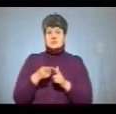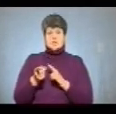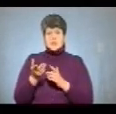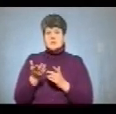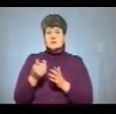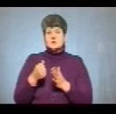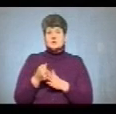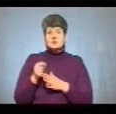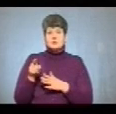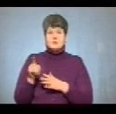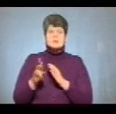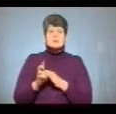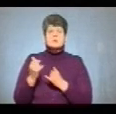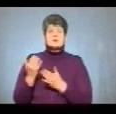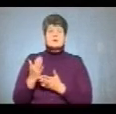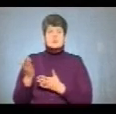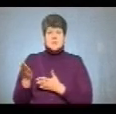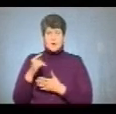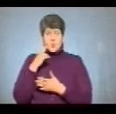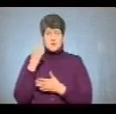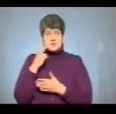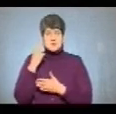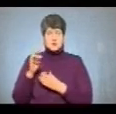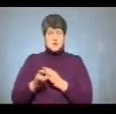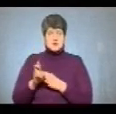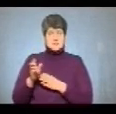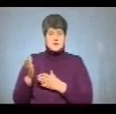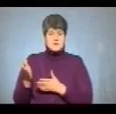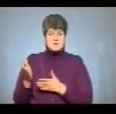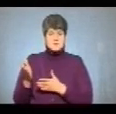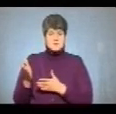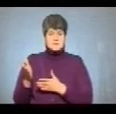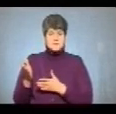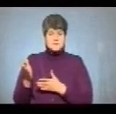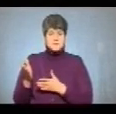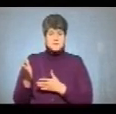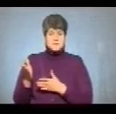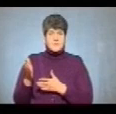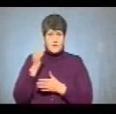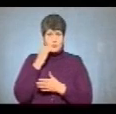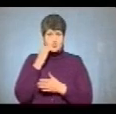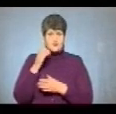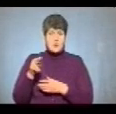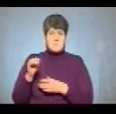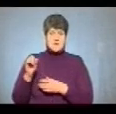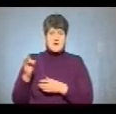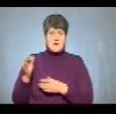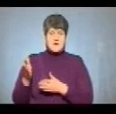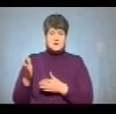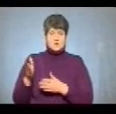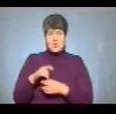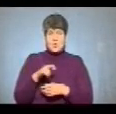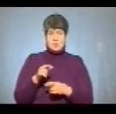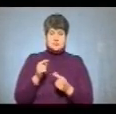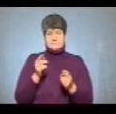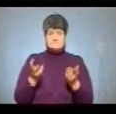церкви, яка в нас сьогодні є, до російської церкви, до Української церкви Московського патріархату. Ну і люди